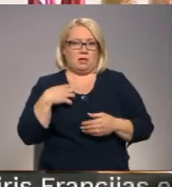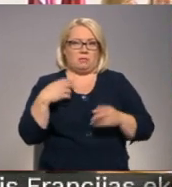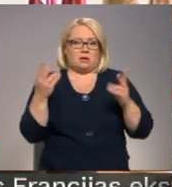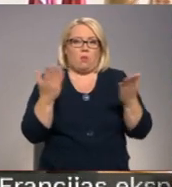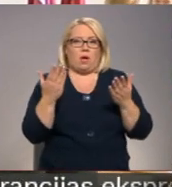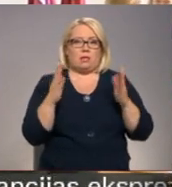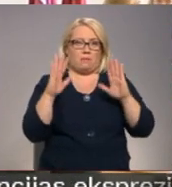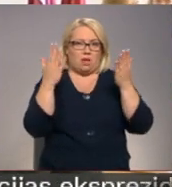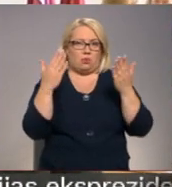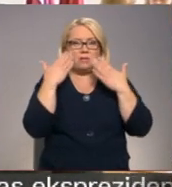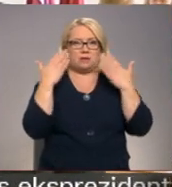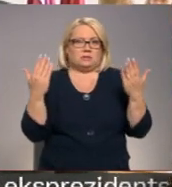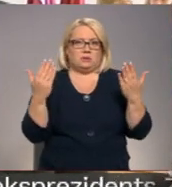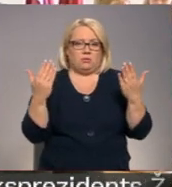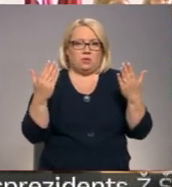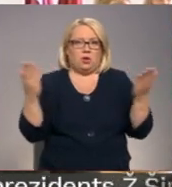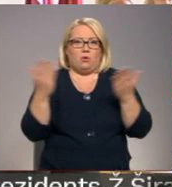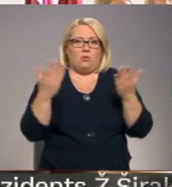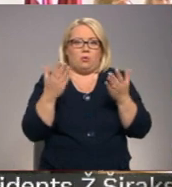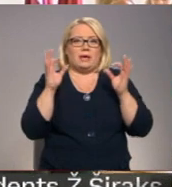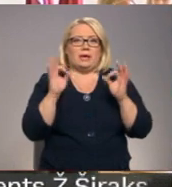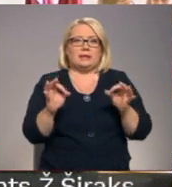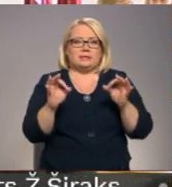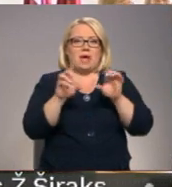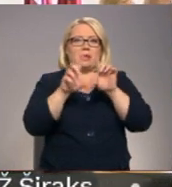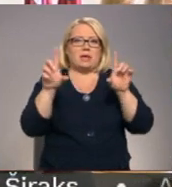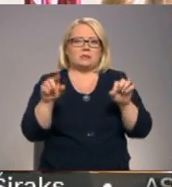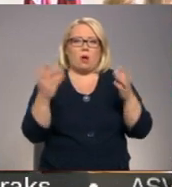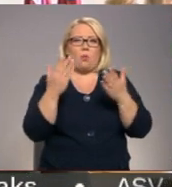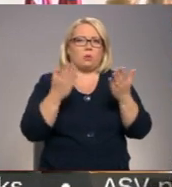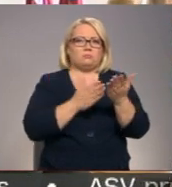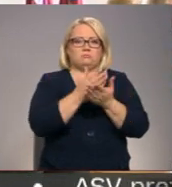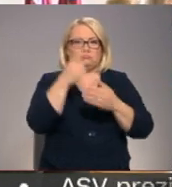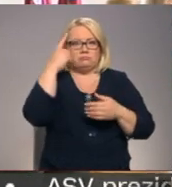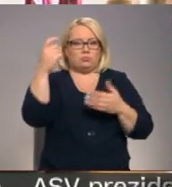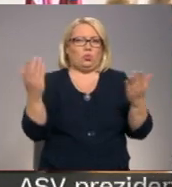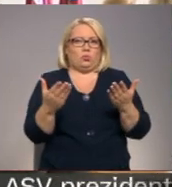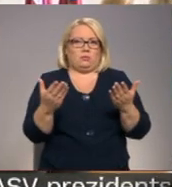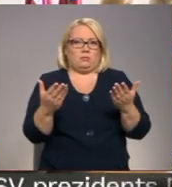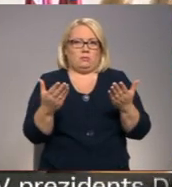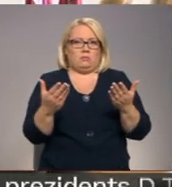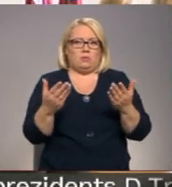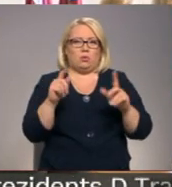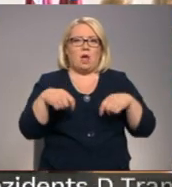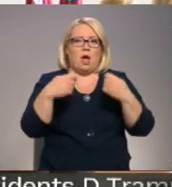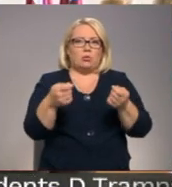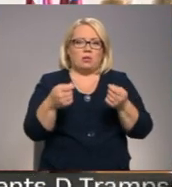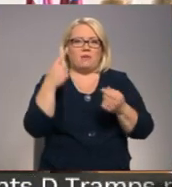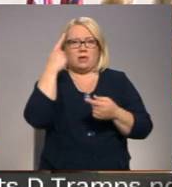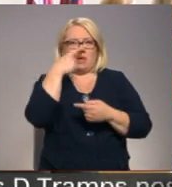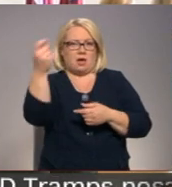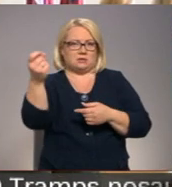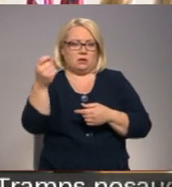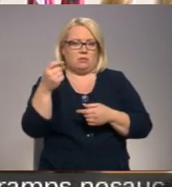kaut kādiem gadījumiem nezinot, kur ir tā īsti institūcija, kurai ir šis ziņēms jānodot vai jāziņot.